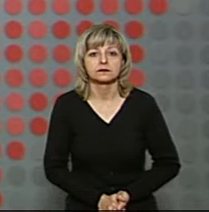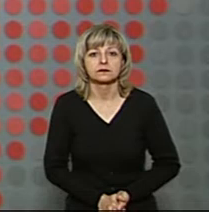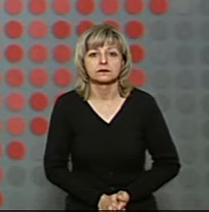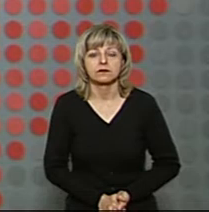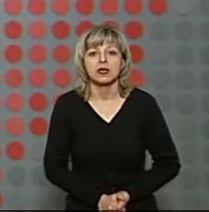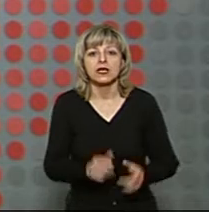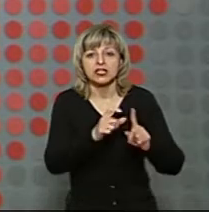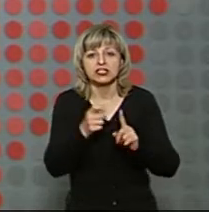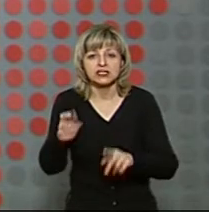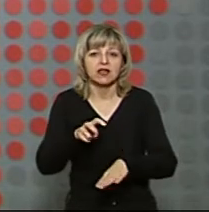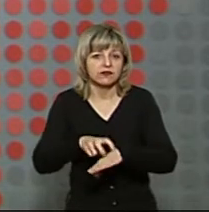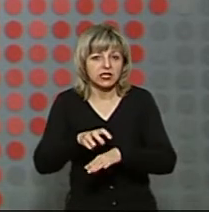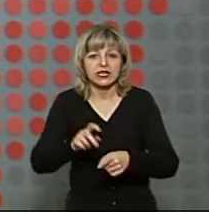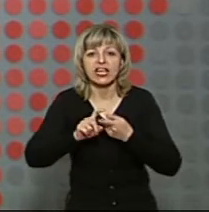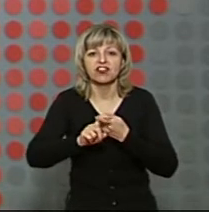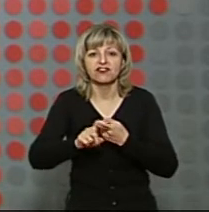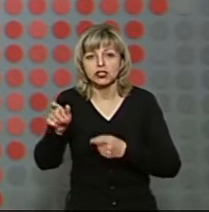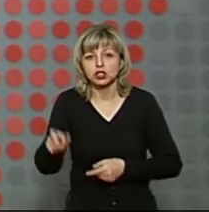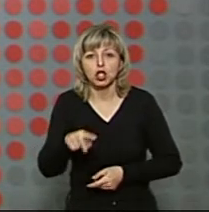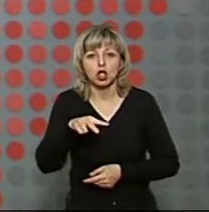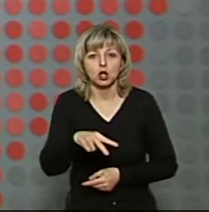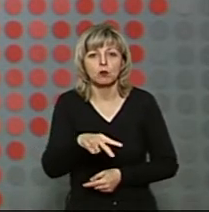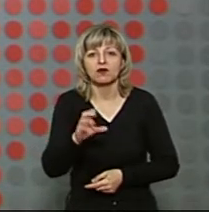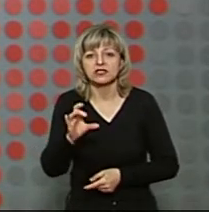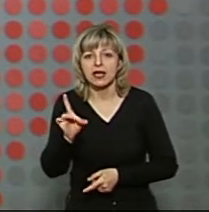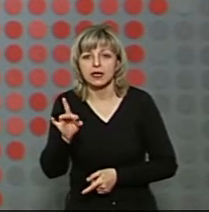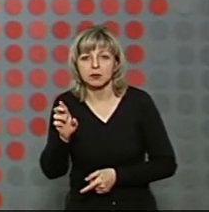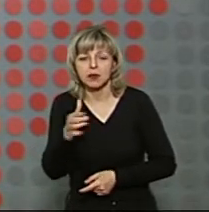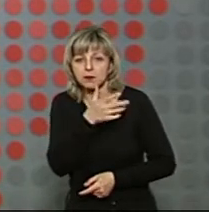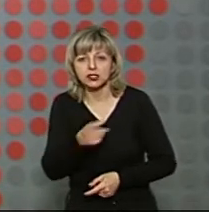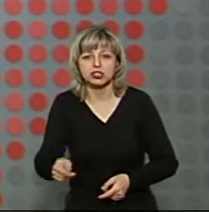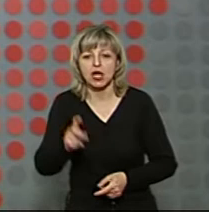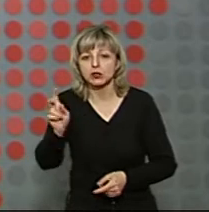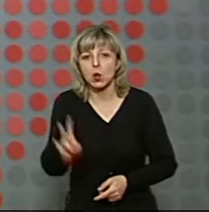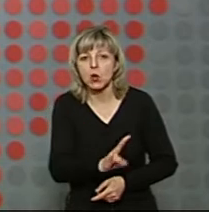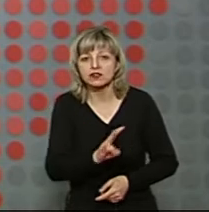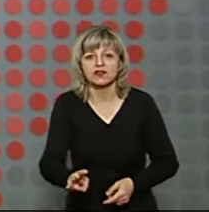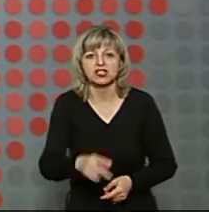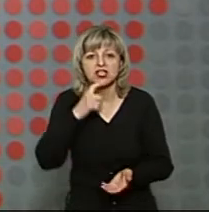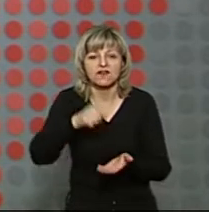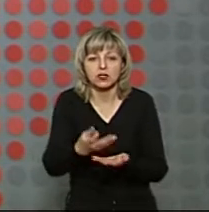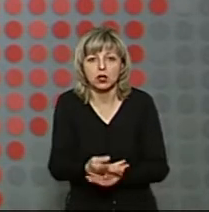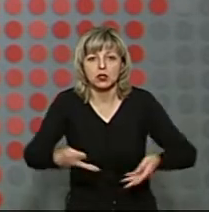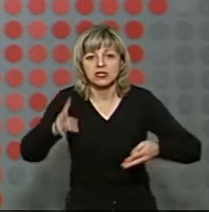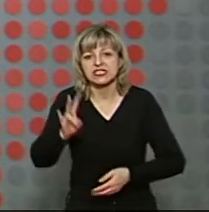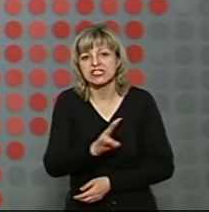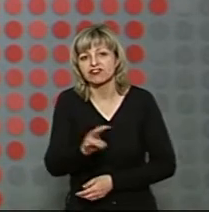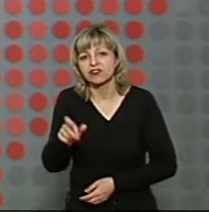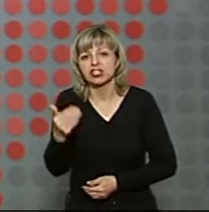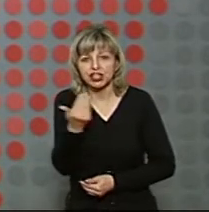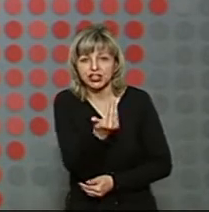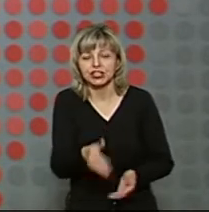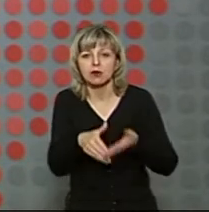Зі слів лікарки-інфекціоністки Любов Сербе, під час освячення великодніх кошиків, священники та їх